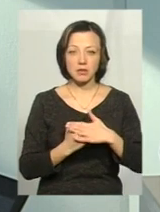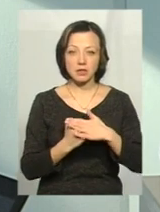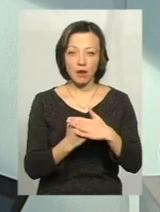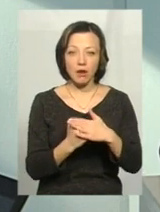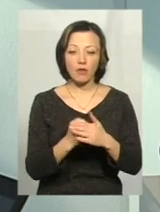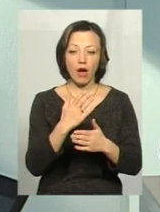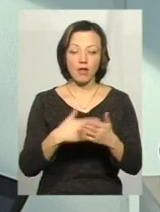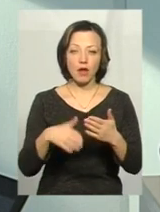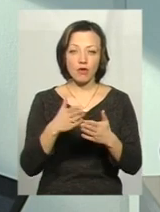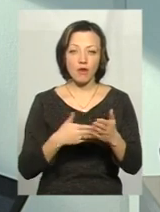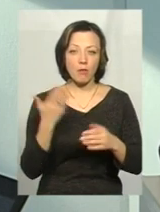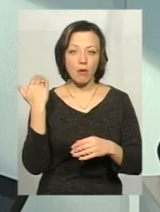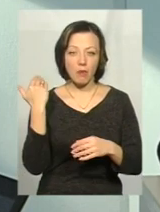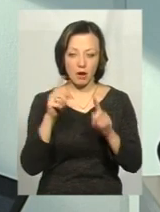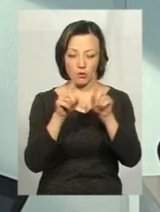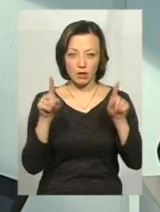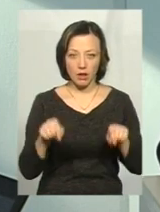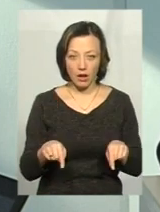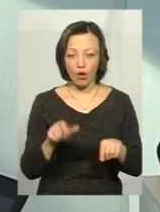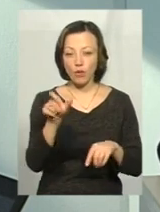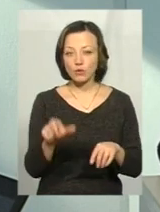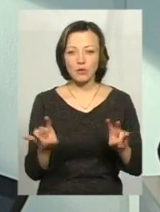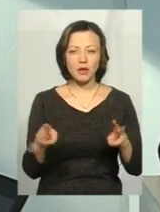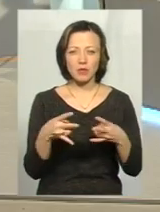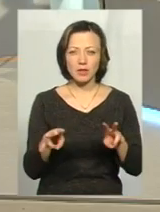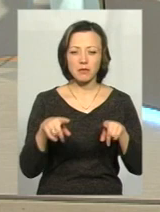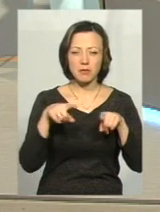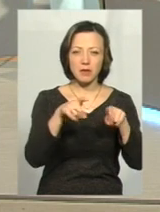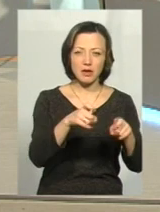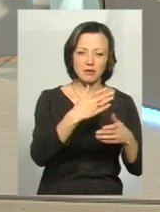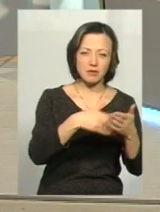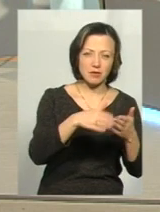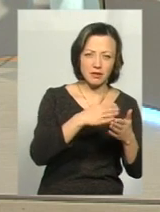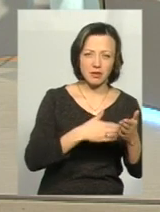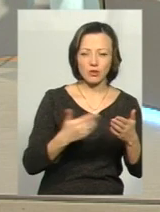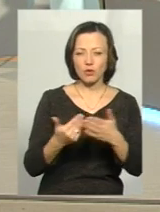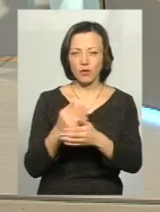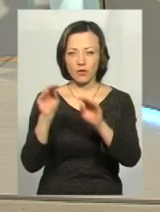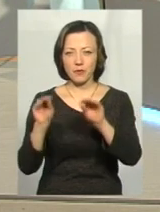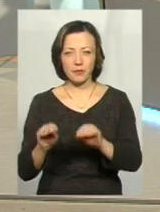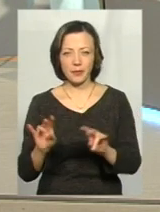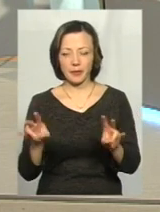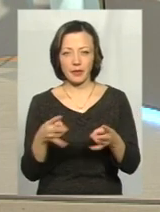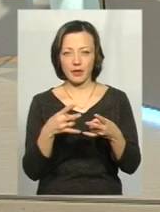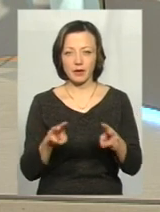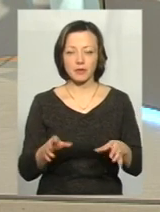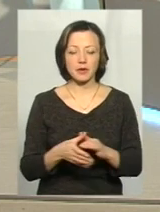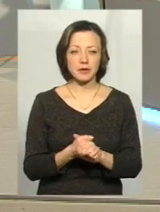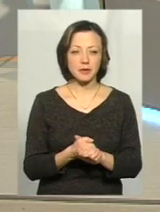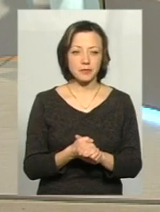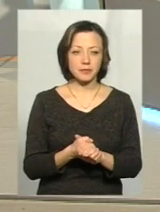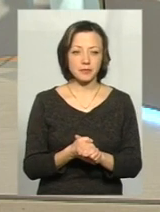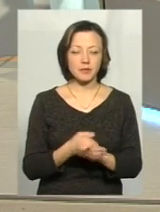для аннулювання попередньої декларації. Тобто особі не потрібно буде попередньо йти до лікаря, якого вона в першочергово обрала,